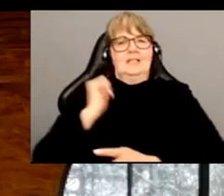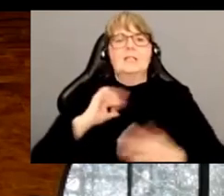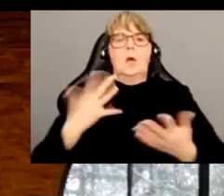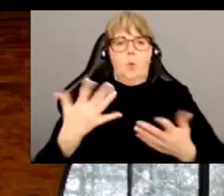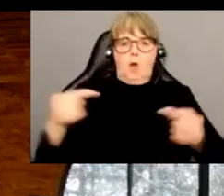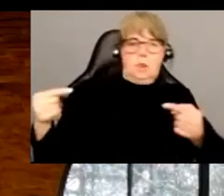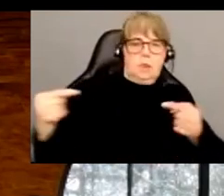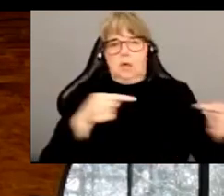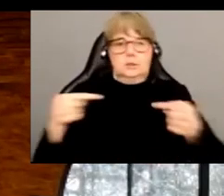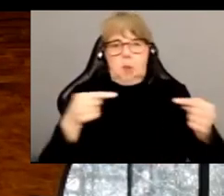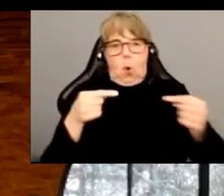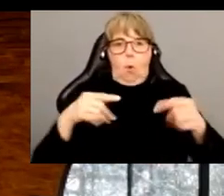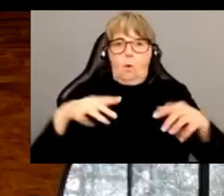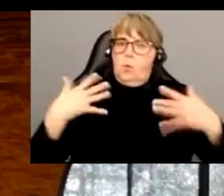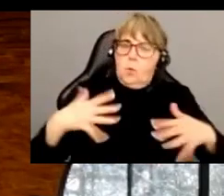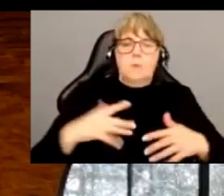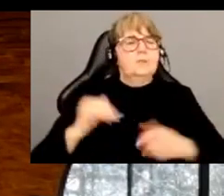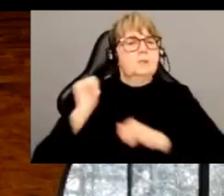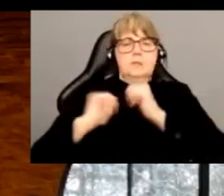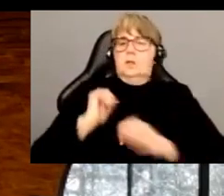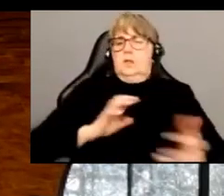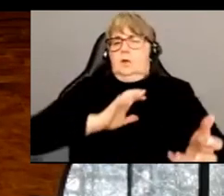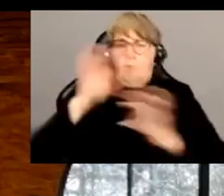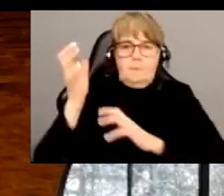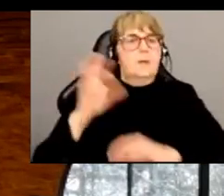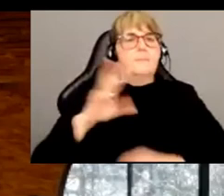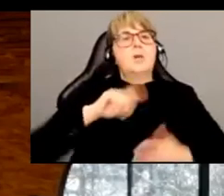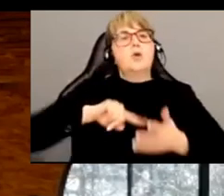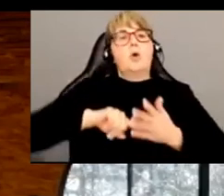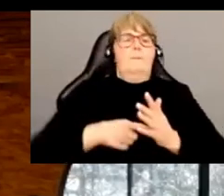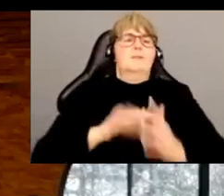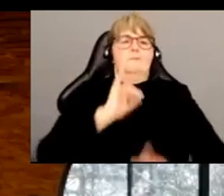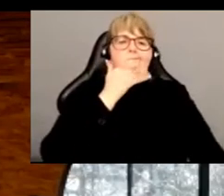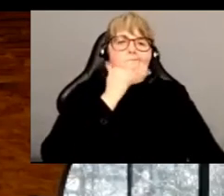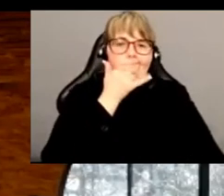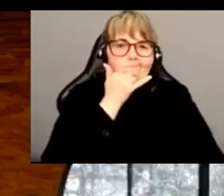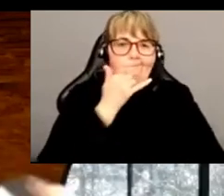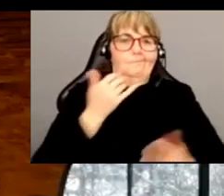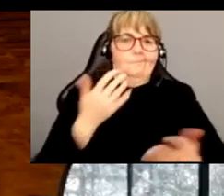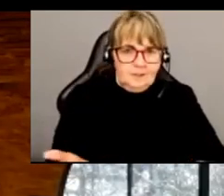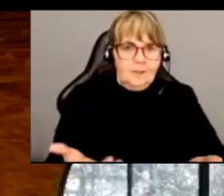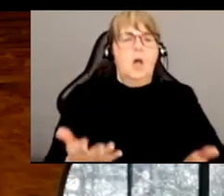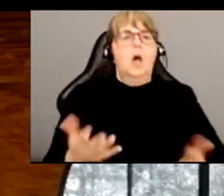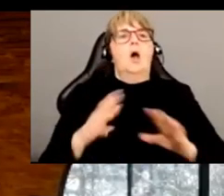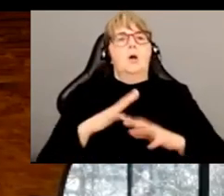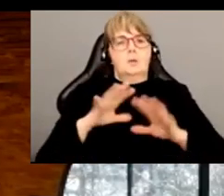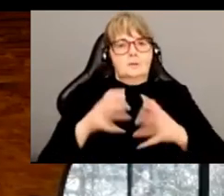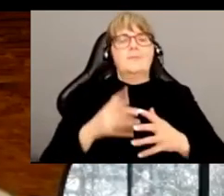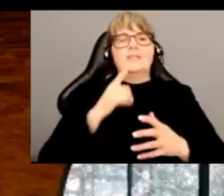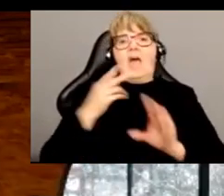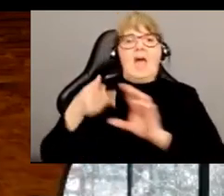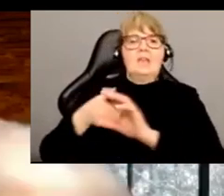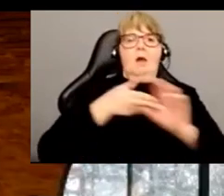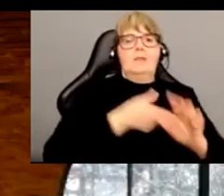montrer ces tensions à quel point que'est une histoire compliquée qui n pas très, très bien commencé, malheureusement, entre le mouvement des